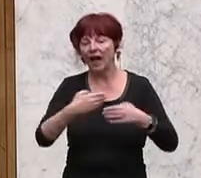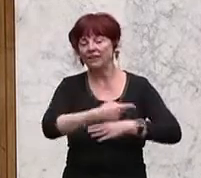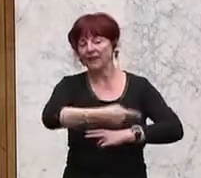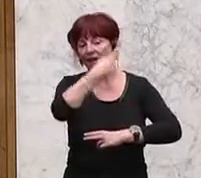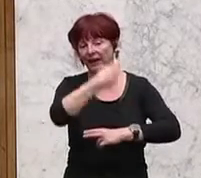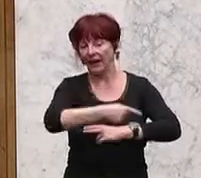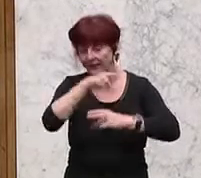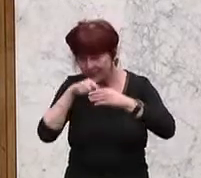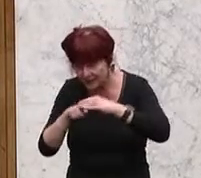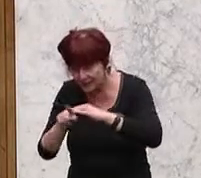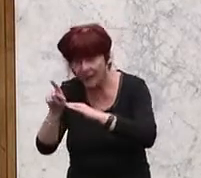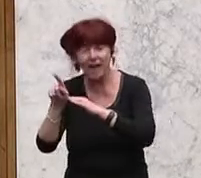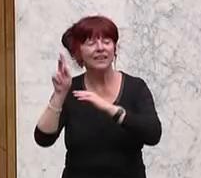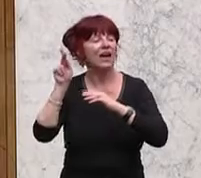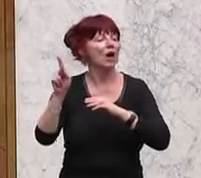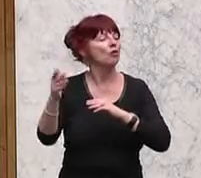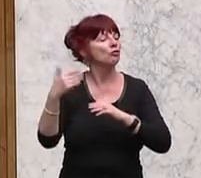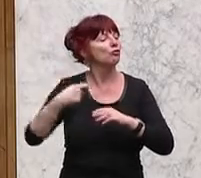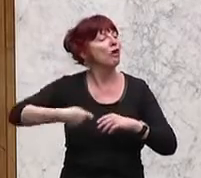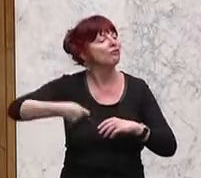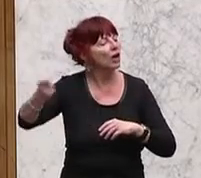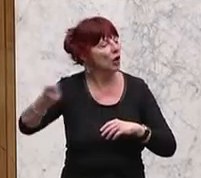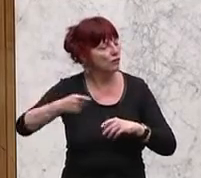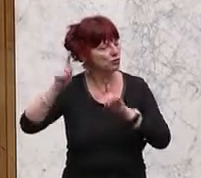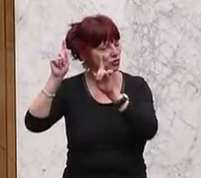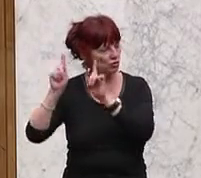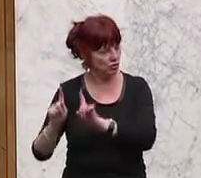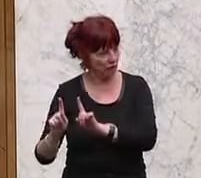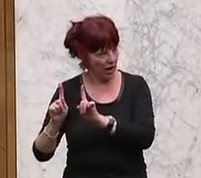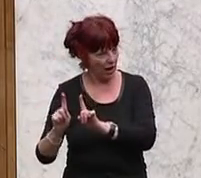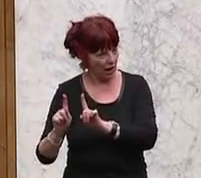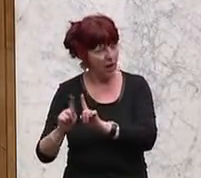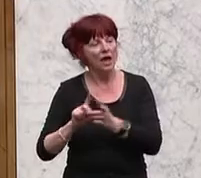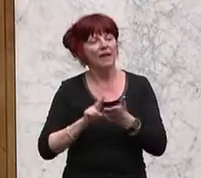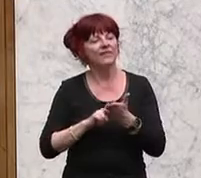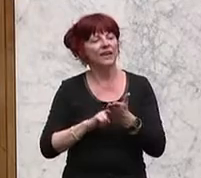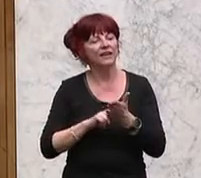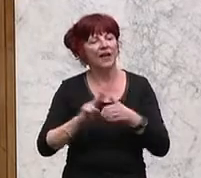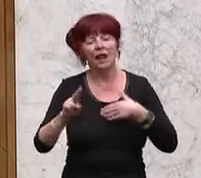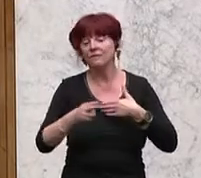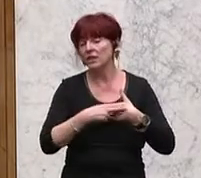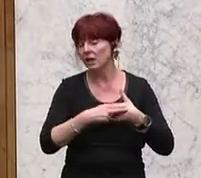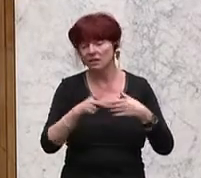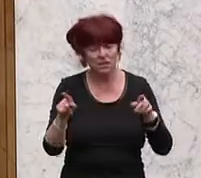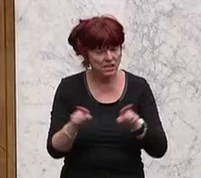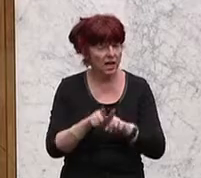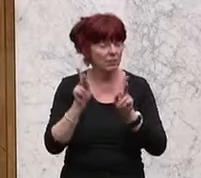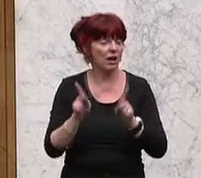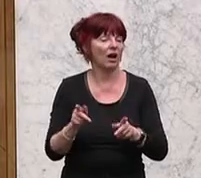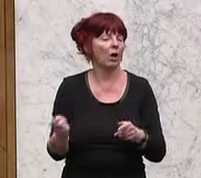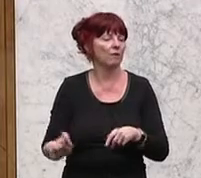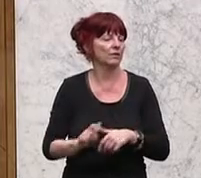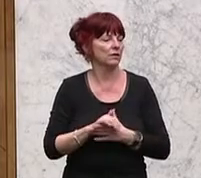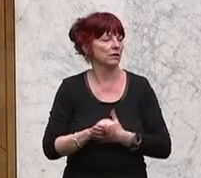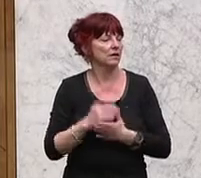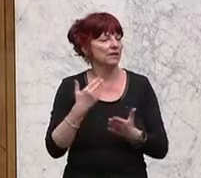Klebevignette gekauft hat, eine digitale Vignette kaufen. Also der Aufwand ist ganz gleich. Kein Unterschied. Und daher wird es auf den